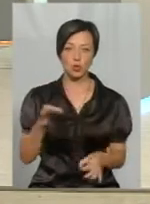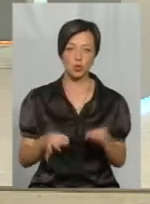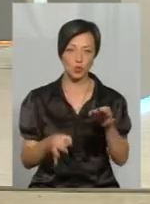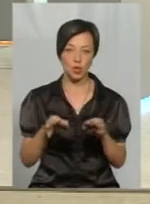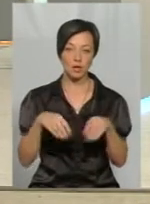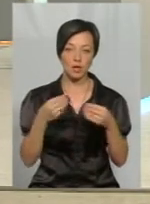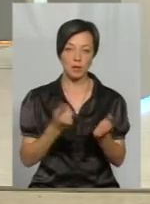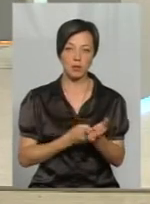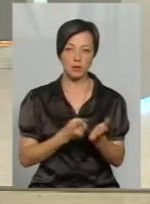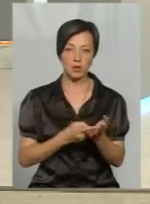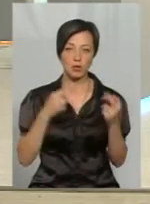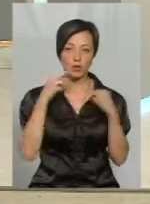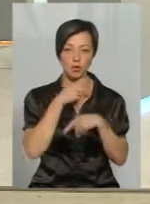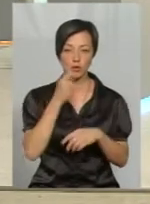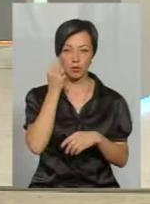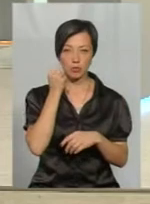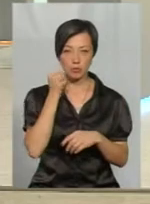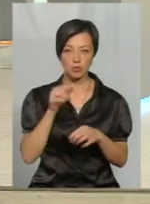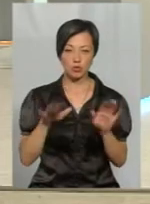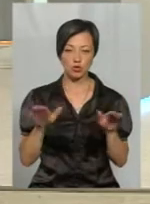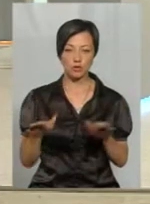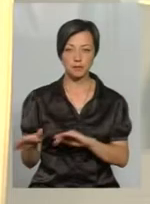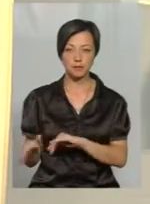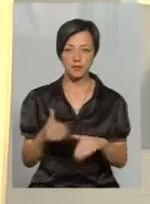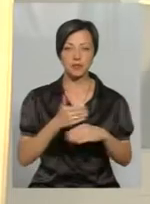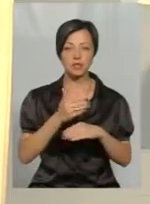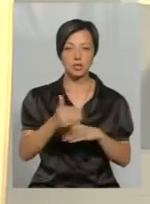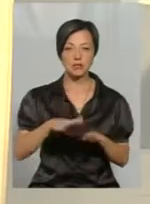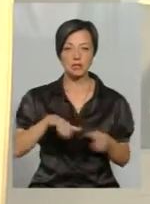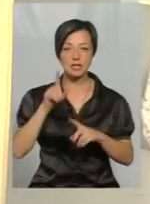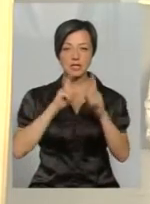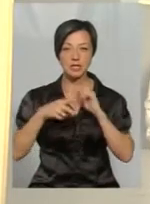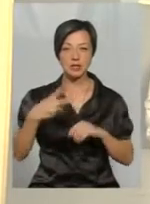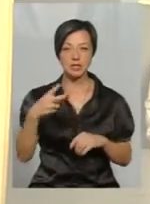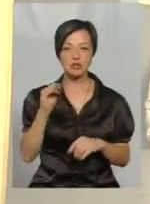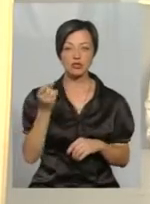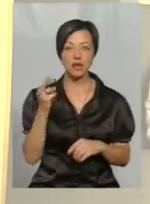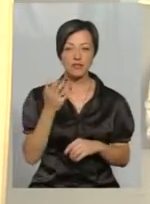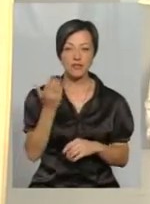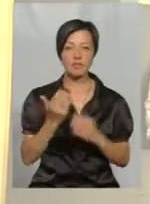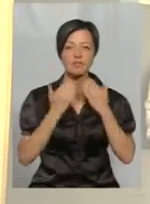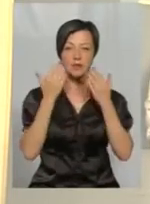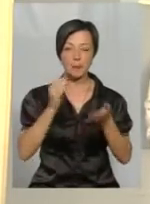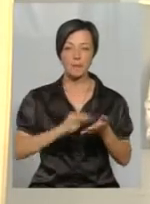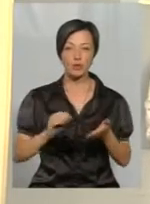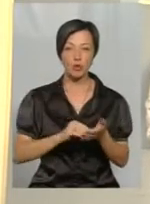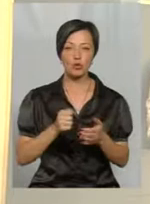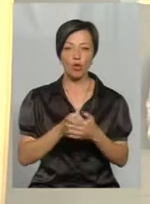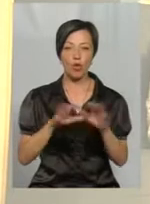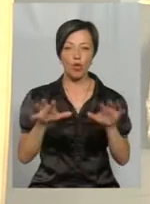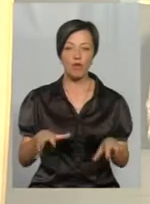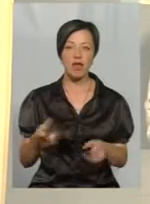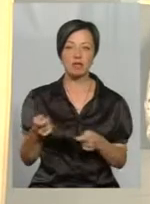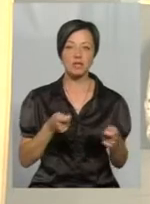дає підтвердження отруєння бджіл. Пане Антоне, пізніше, то вже після сесії, 20 червня, ви зверталися письмово до голови обласної